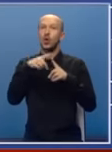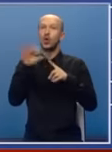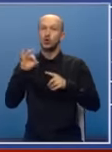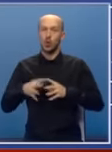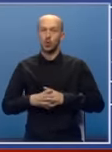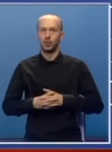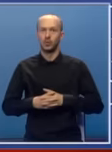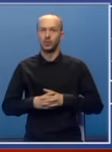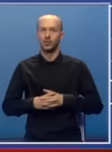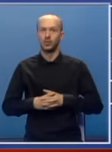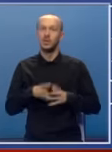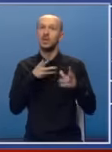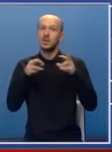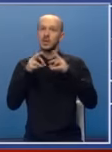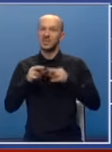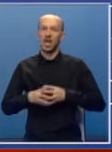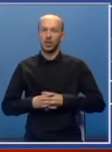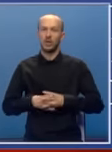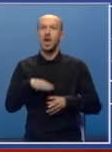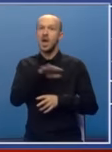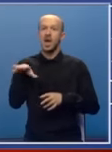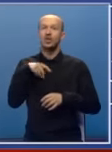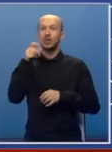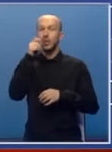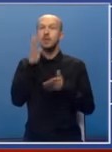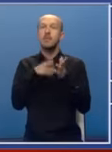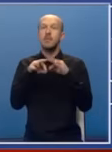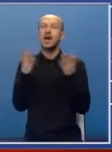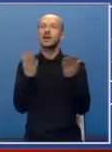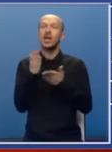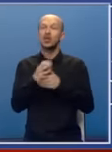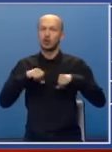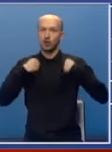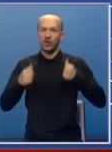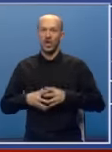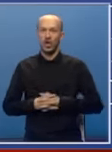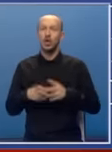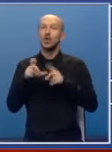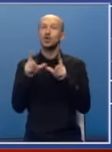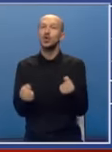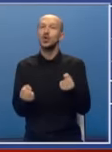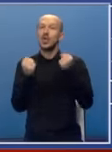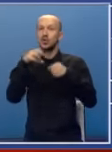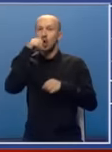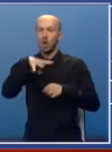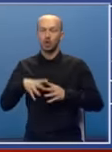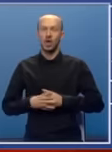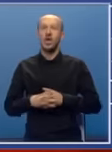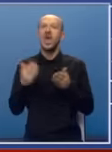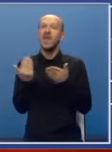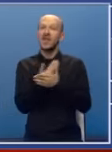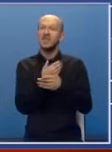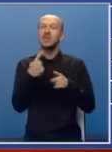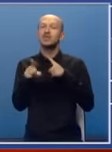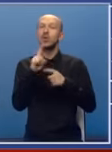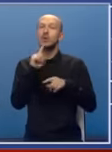za naš narod, ma gde da živi, su teške, loše vesti